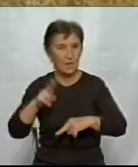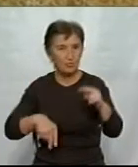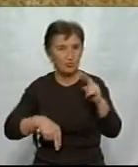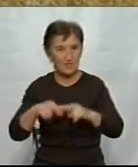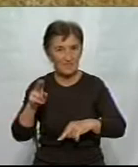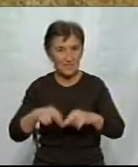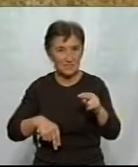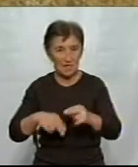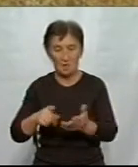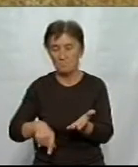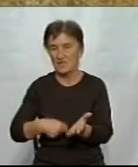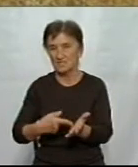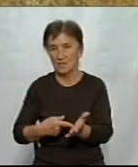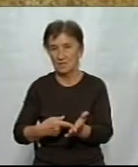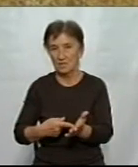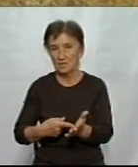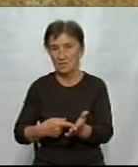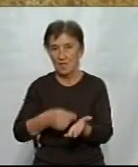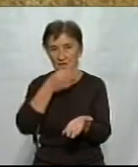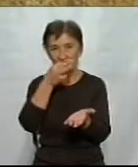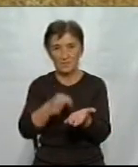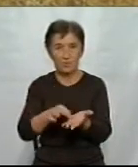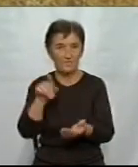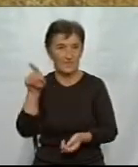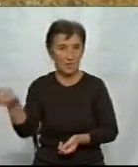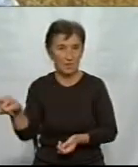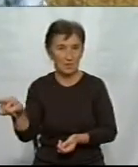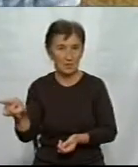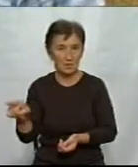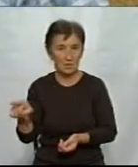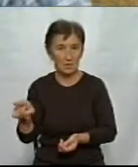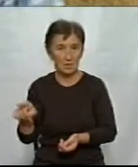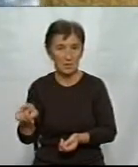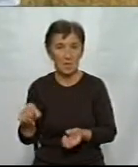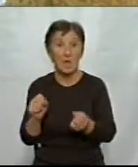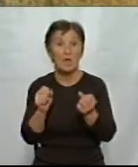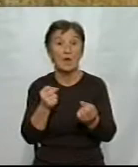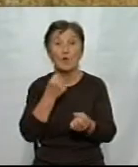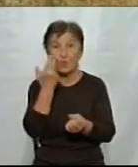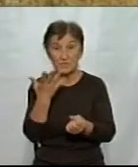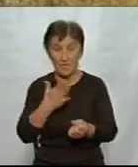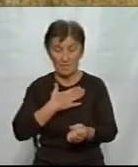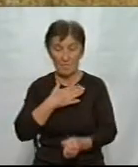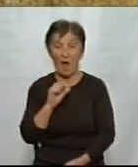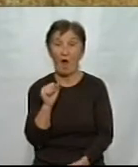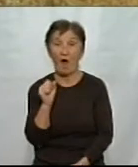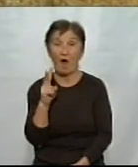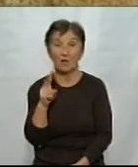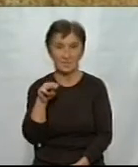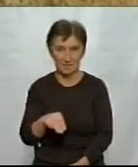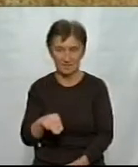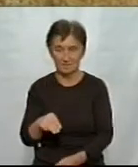міста відповідає. От як вони нам його передадуть по акту з